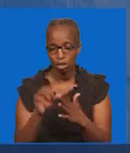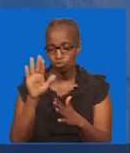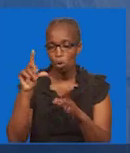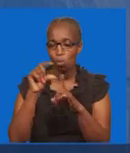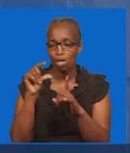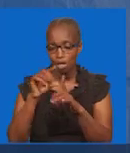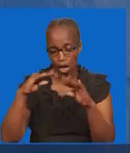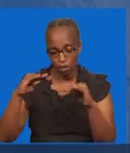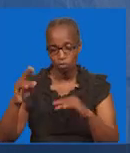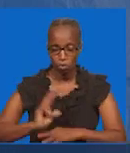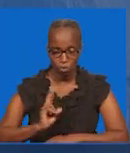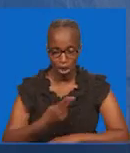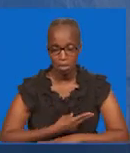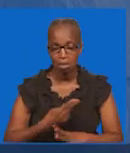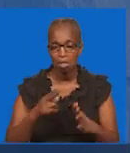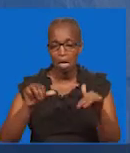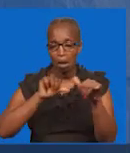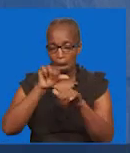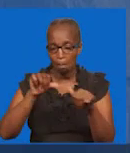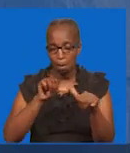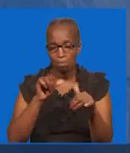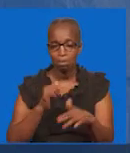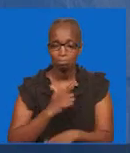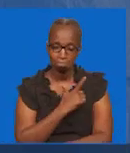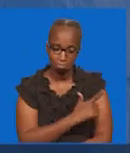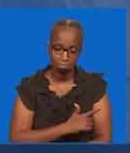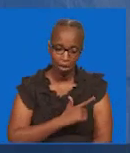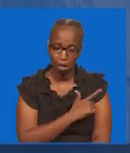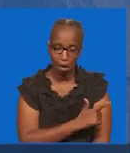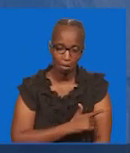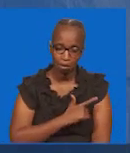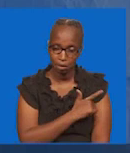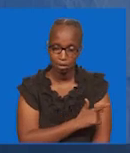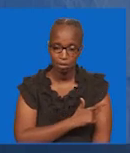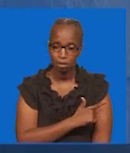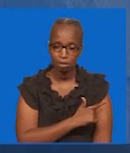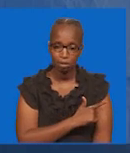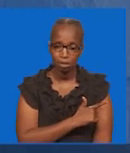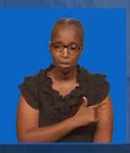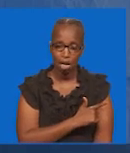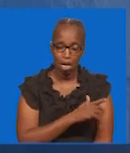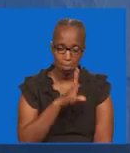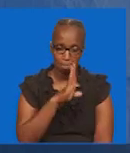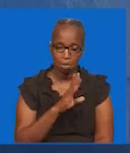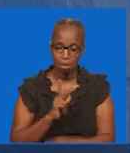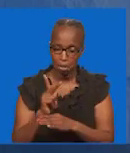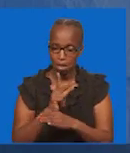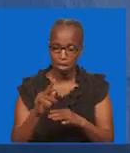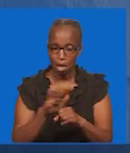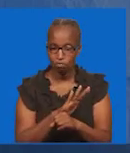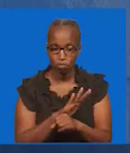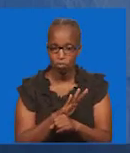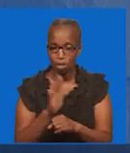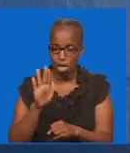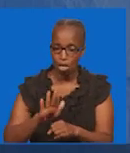Siku ya leo Limetufunza Juu ya ku Kukosa mungu shemi lele Kutansama na